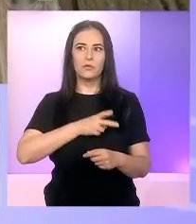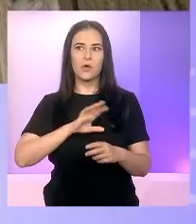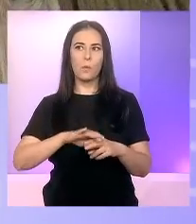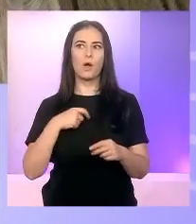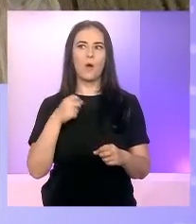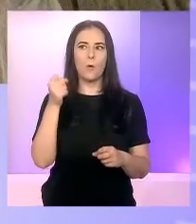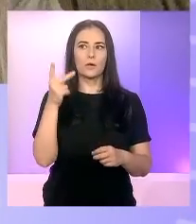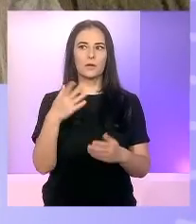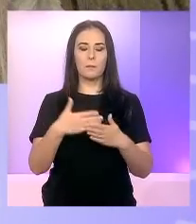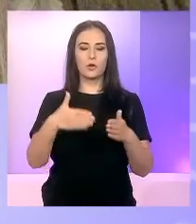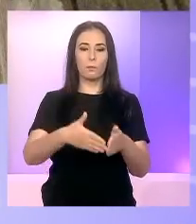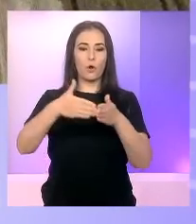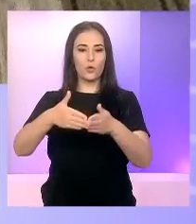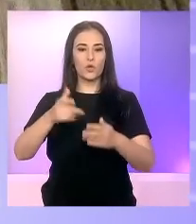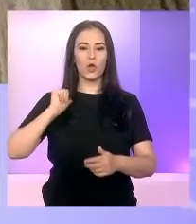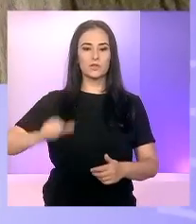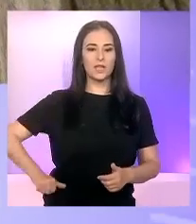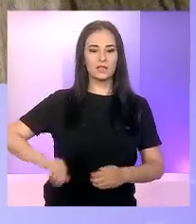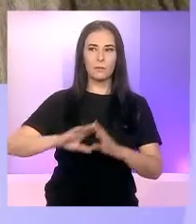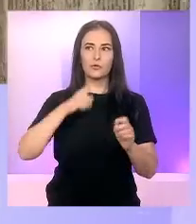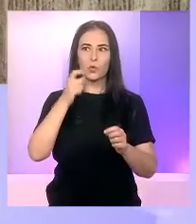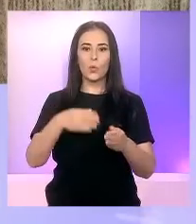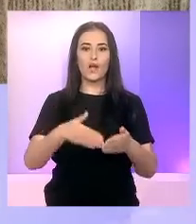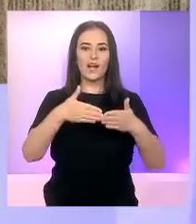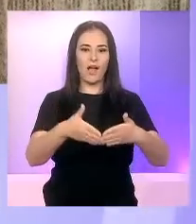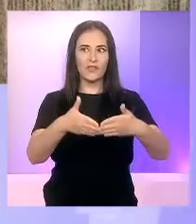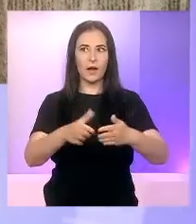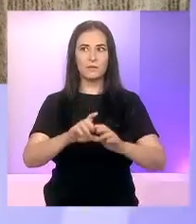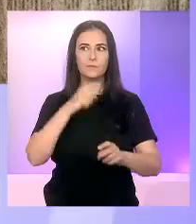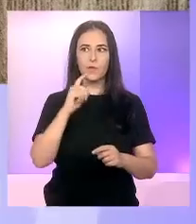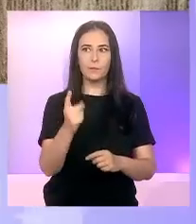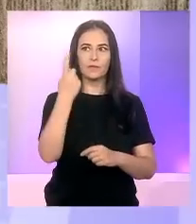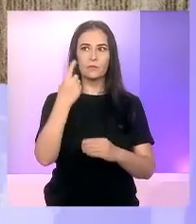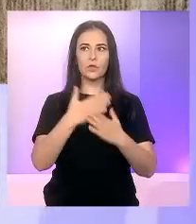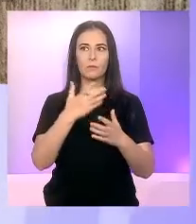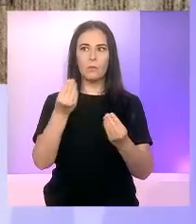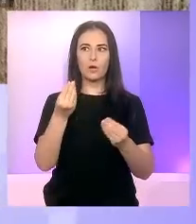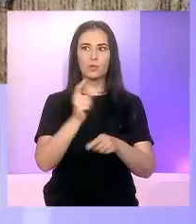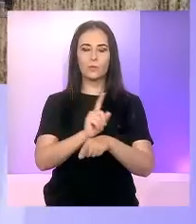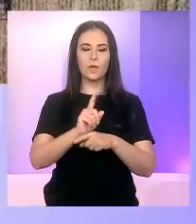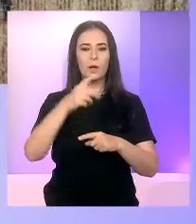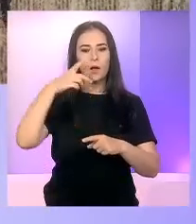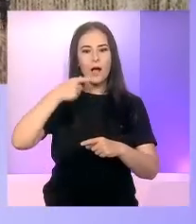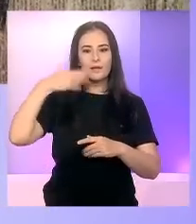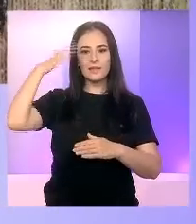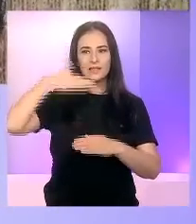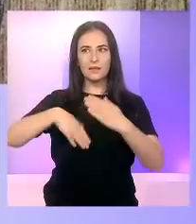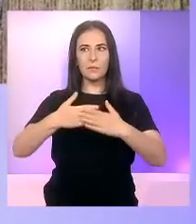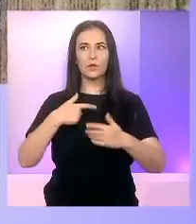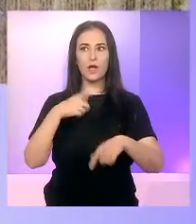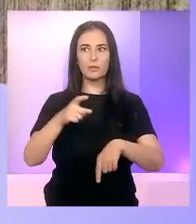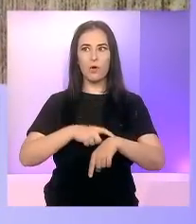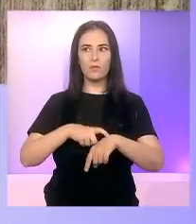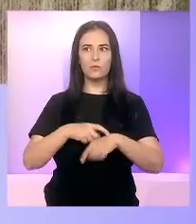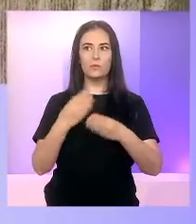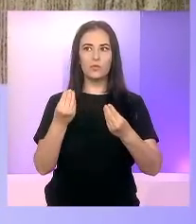morfurilor ucrainei prin portul Constanța, lucru care și dumneavoastră și eu îl renunț de foarte multe luni de zile, pentru că în acest